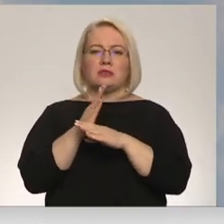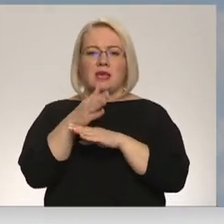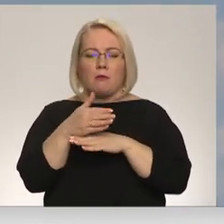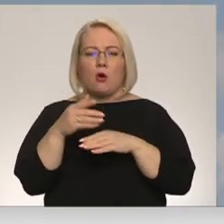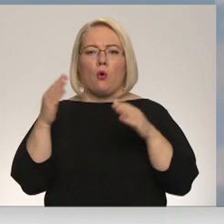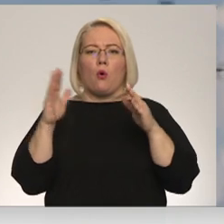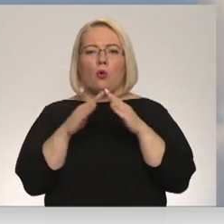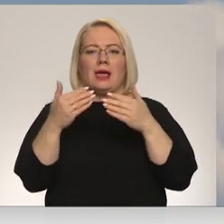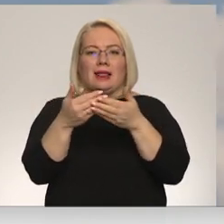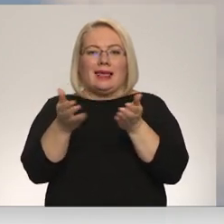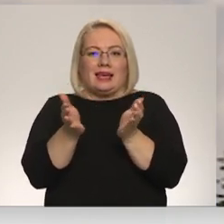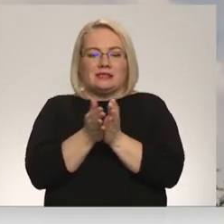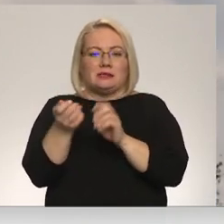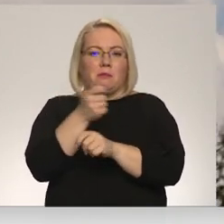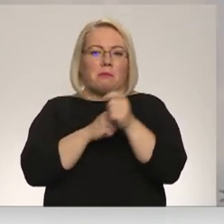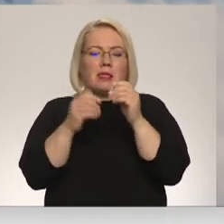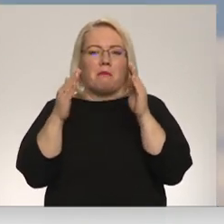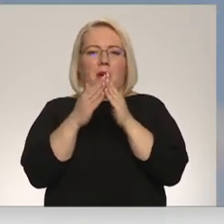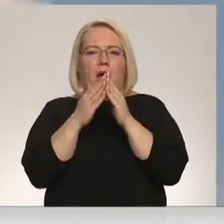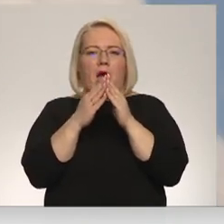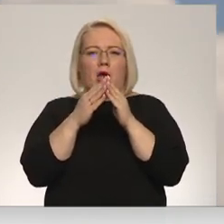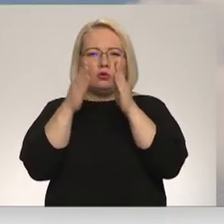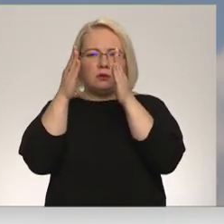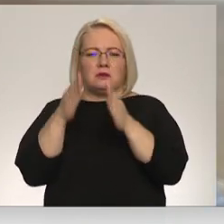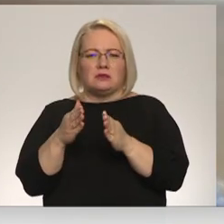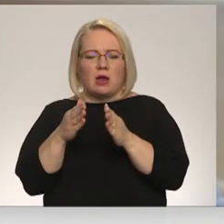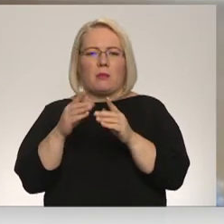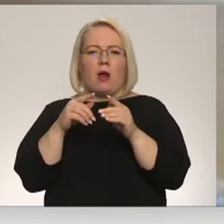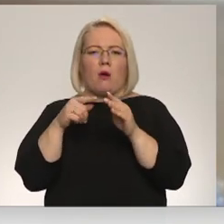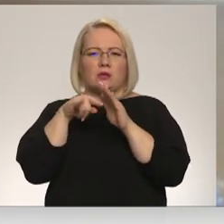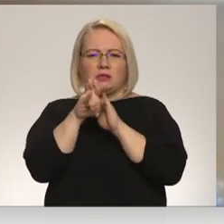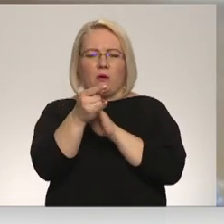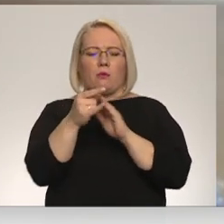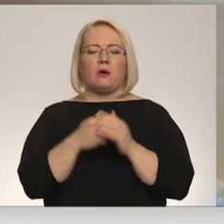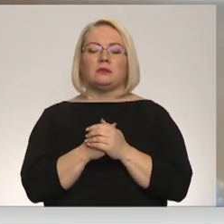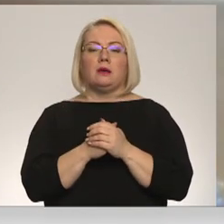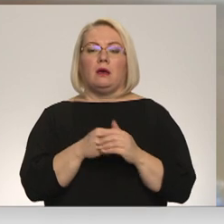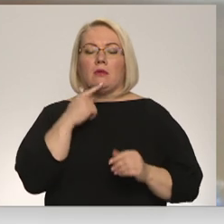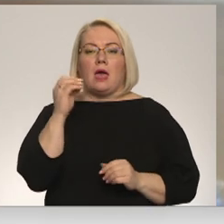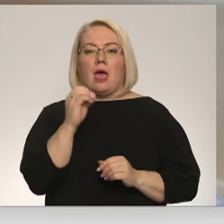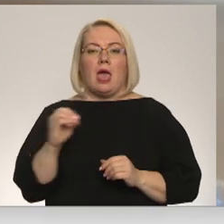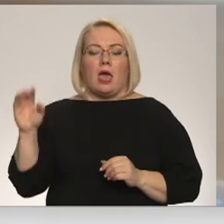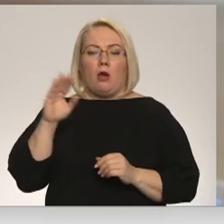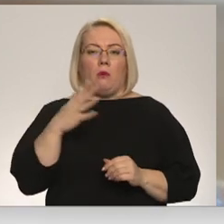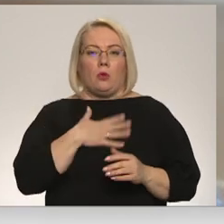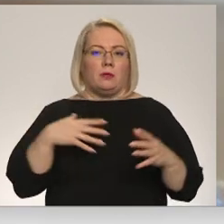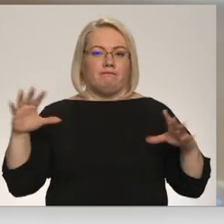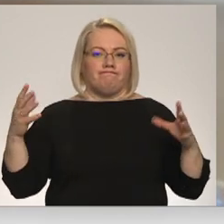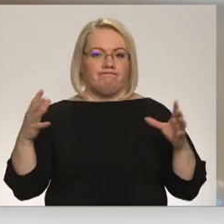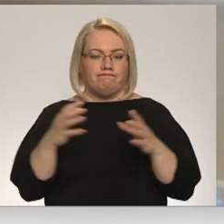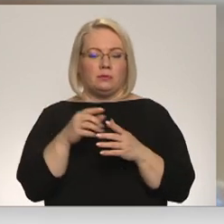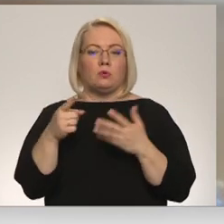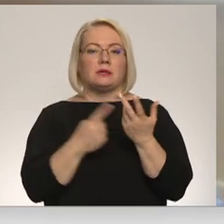spraugās, bet tā, renovācija dēļ, līgstdošanas vietu kļūst arvien mazāk. Eiropā tā ir sarūkoša suga, to skaits